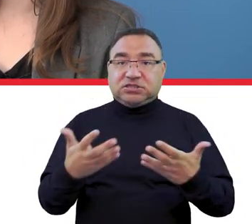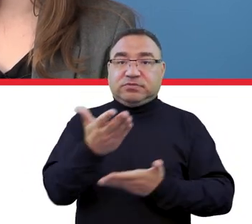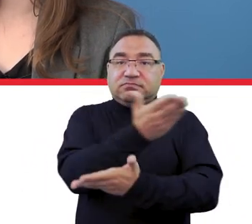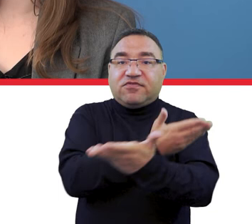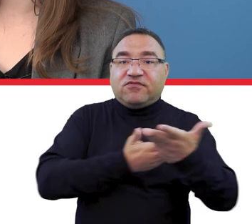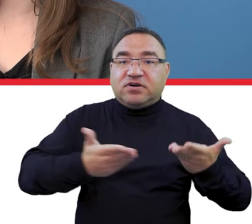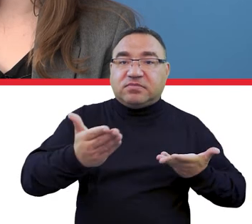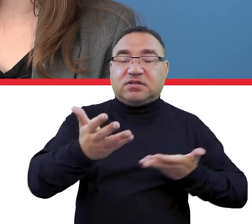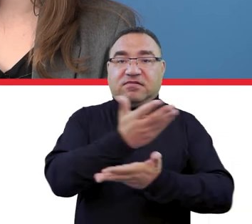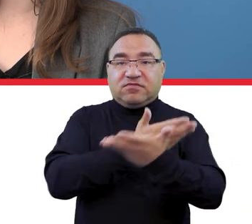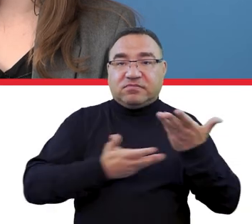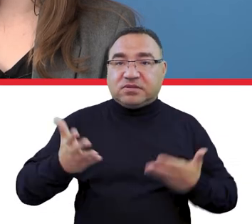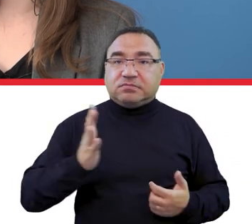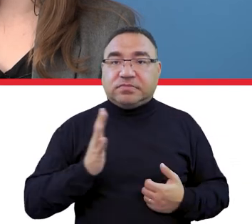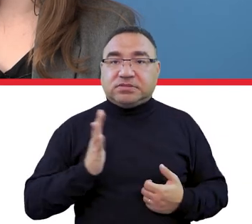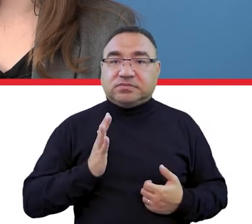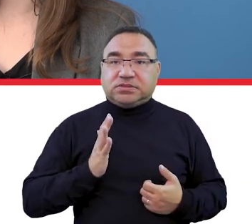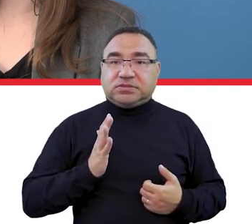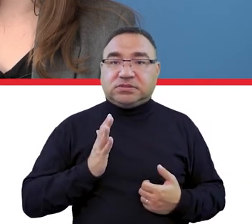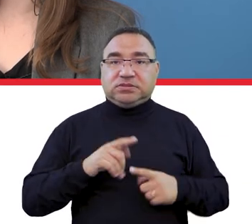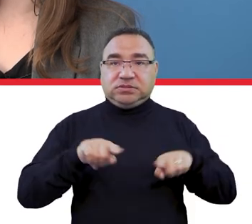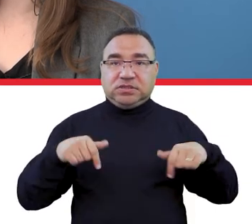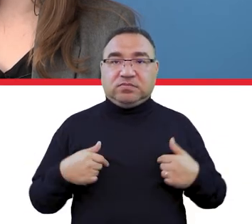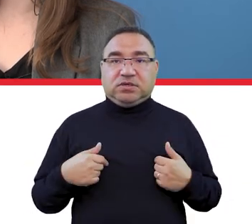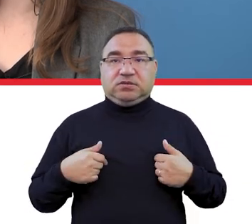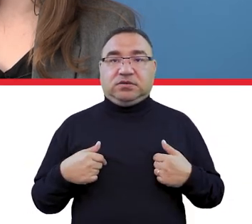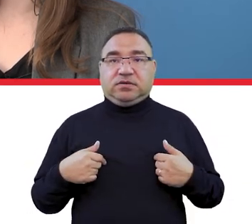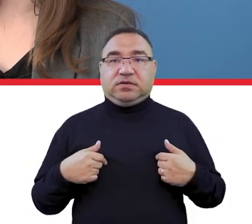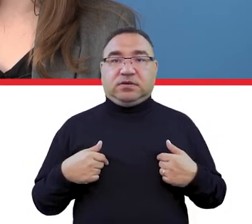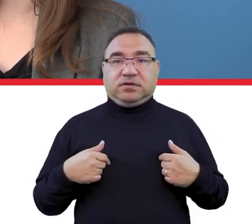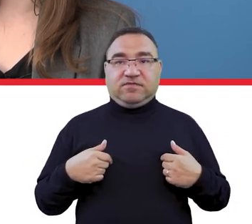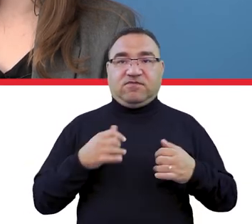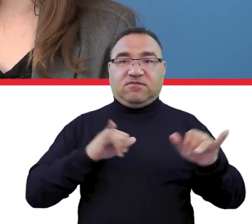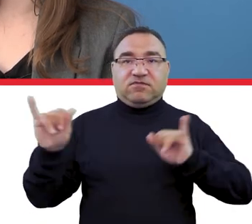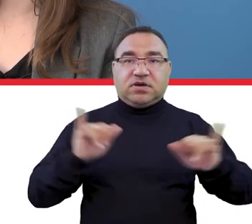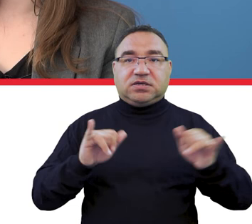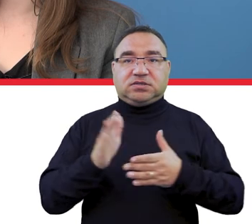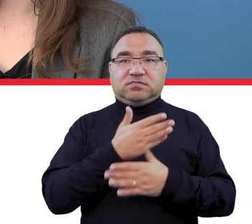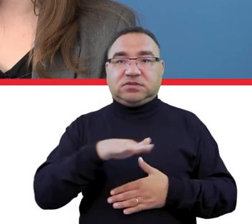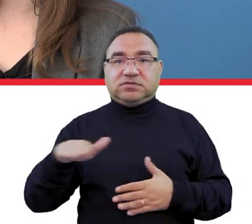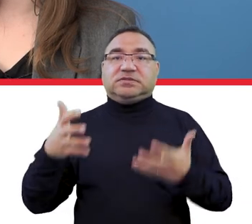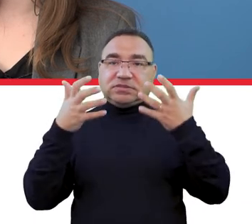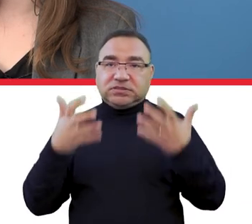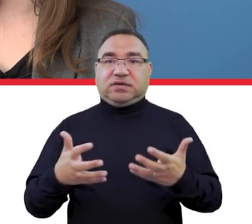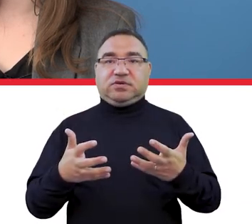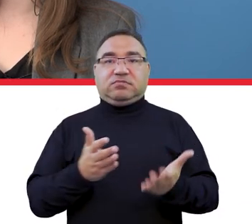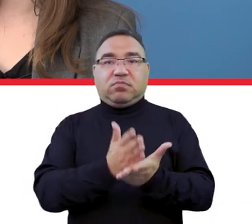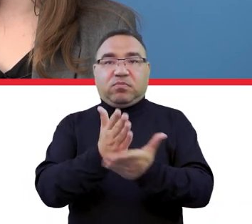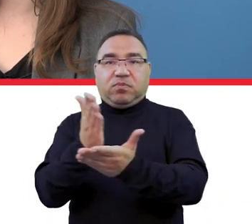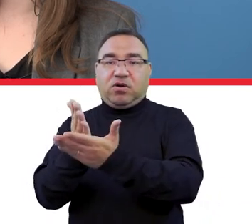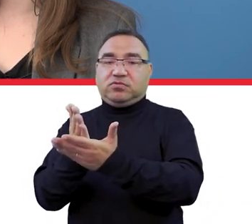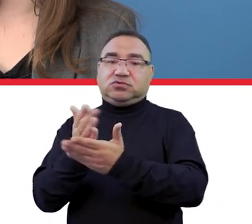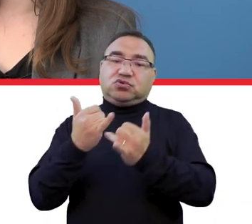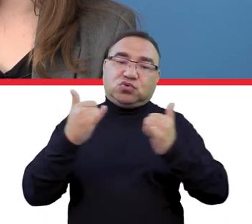wymiana była bezpieczna. My te aktywności międzynarodowe też będziemy wzmacniać przez różne